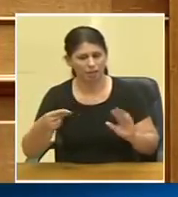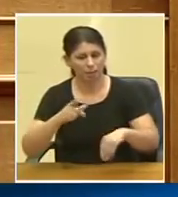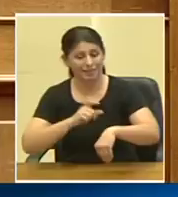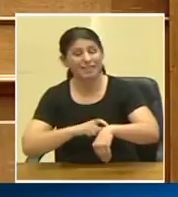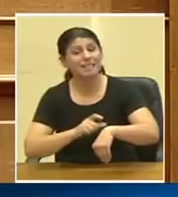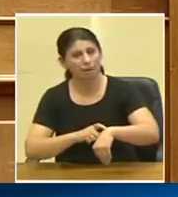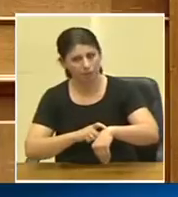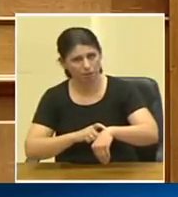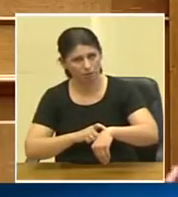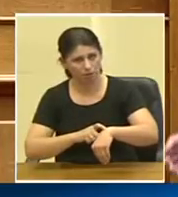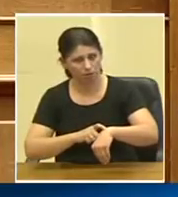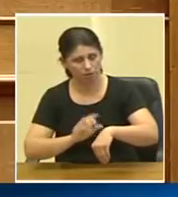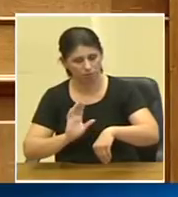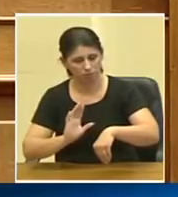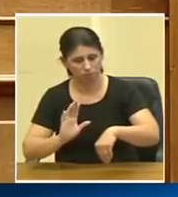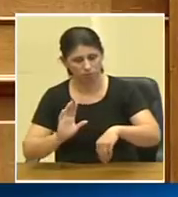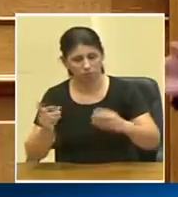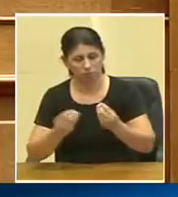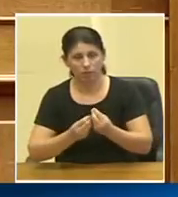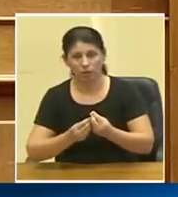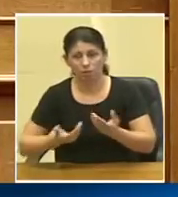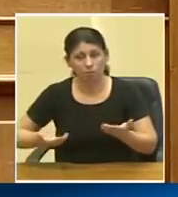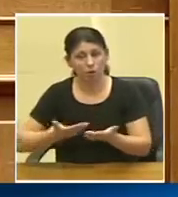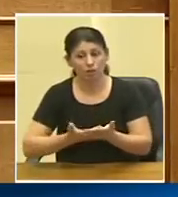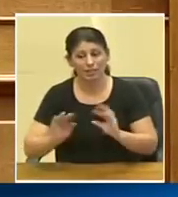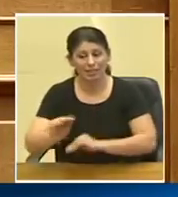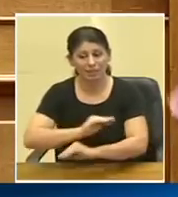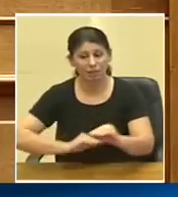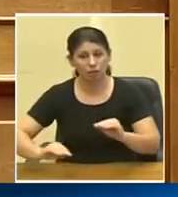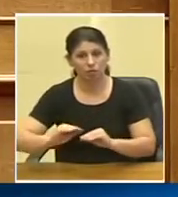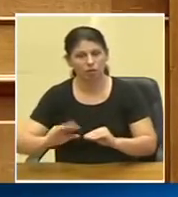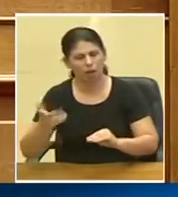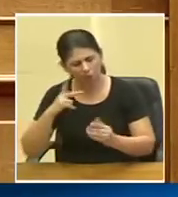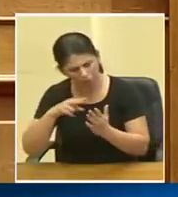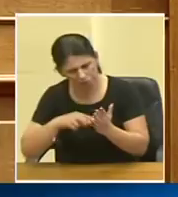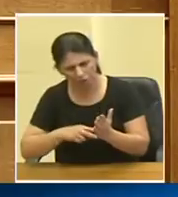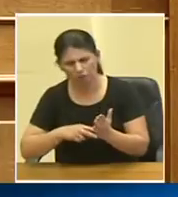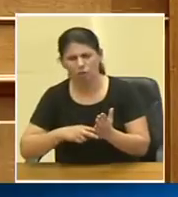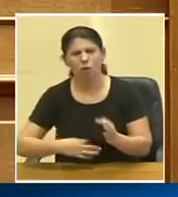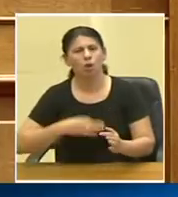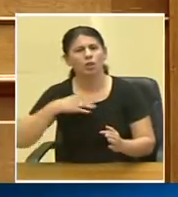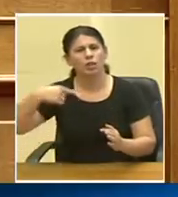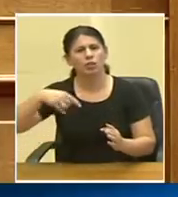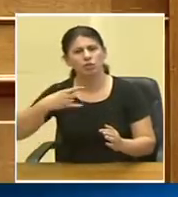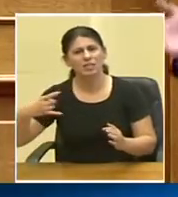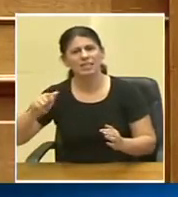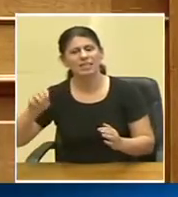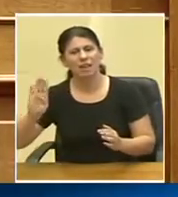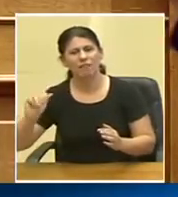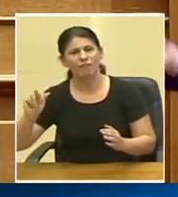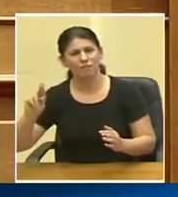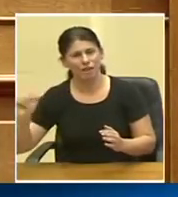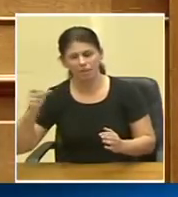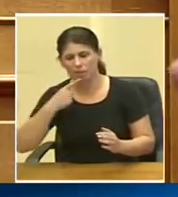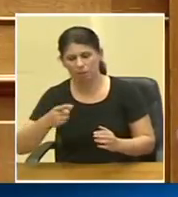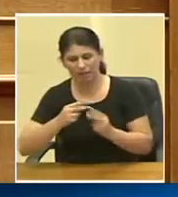καταλαβαίνω πρότασή τους ήταν για την κινητικότητα και ο Τζαβάρας είχε πει ότι πρέπει να προχωρήσουμε και να λύσουμε